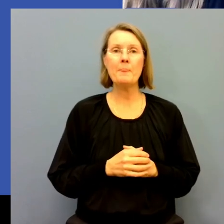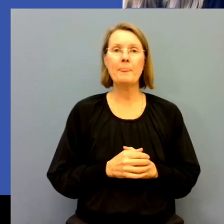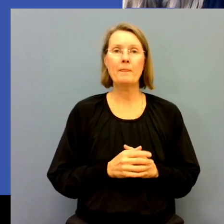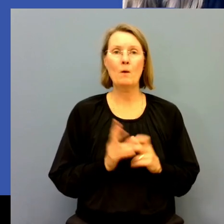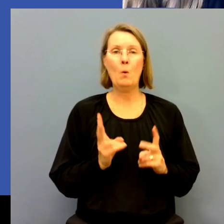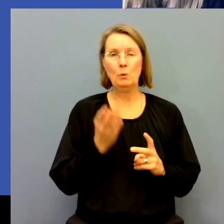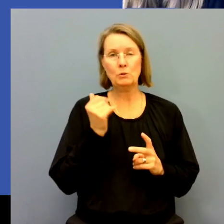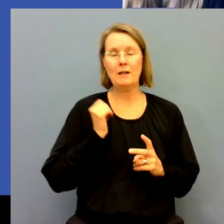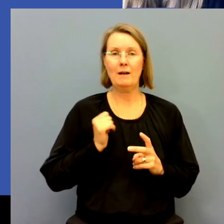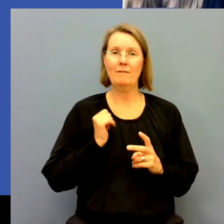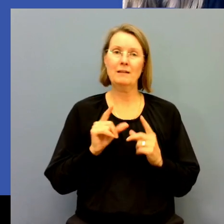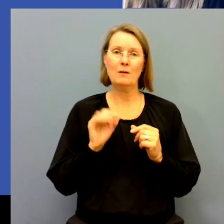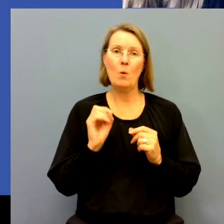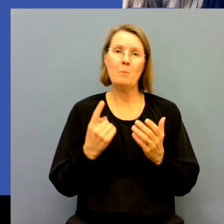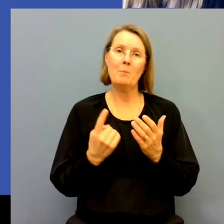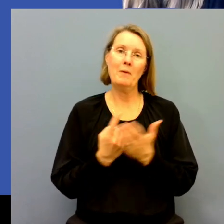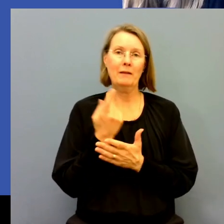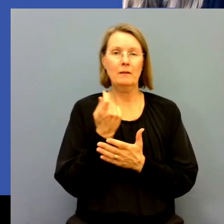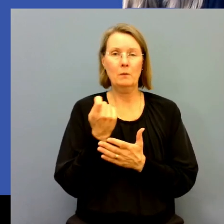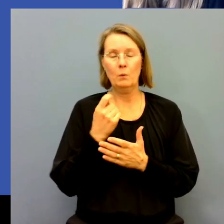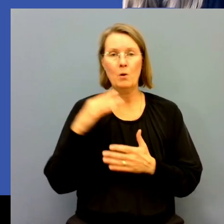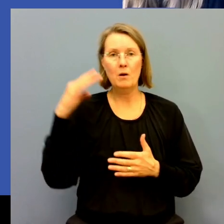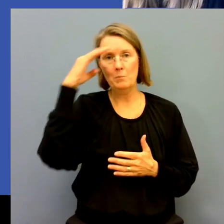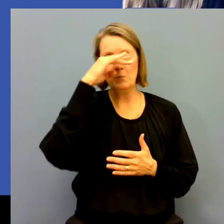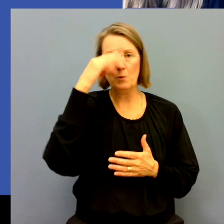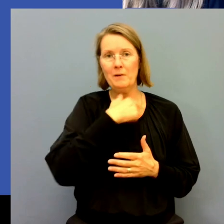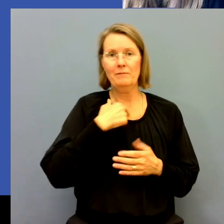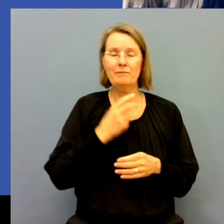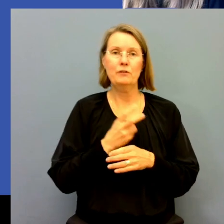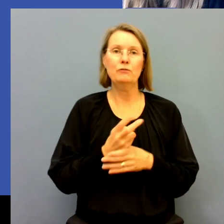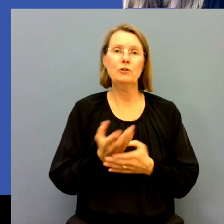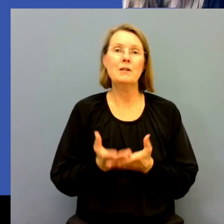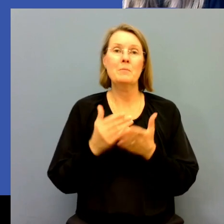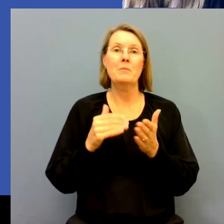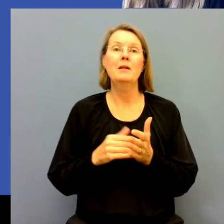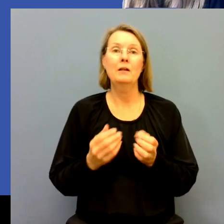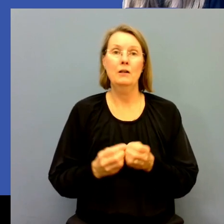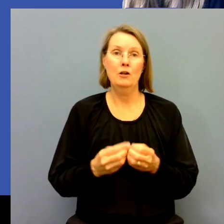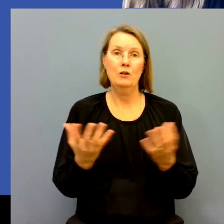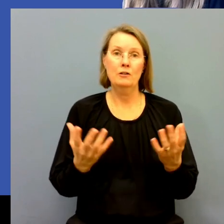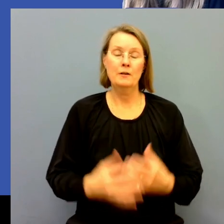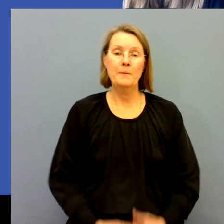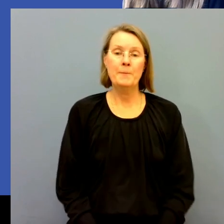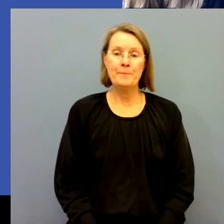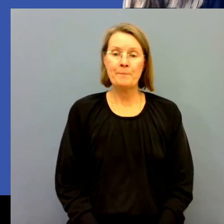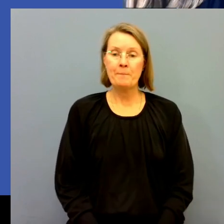Och ni kan skriva i chatten om ni har några problem med det så ska vi försöka hjälpa till.